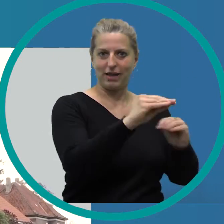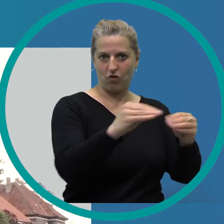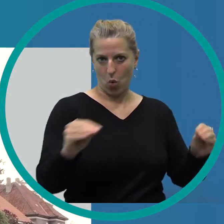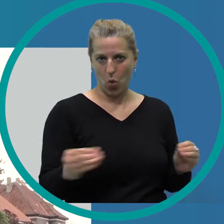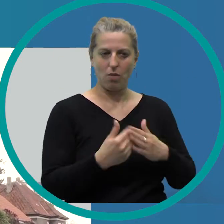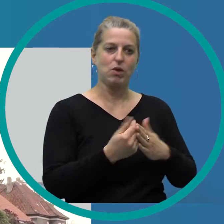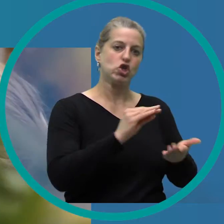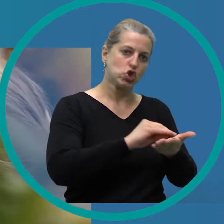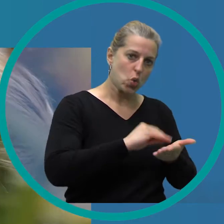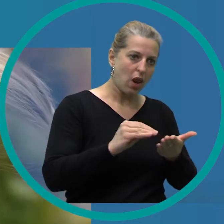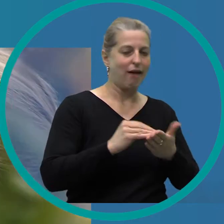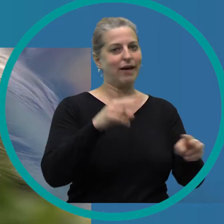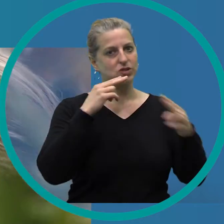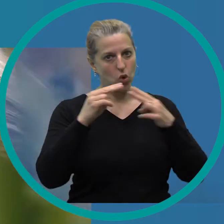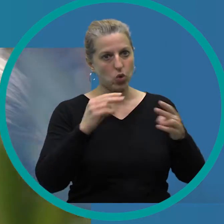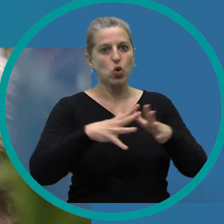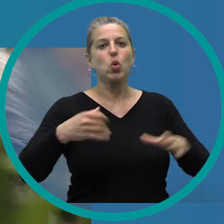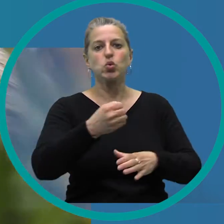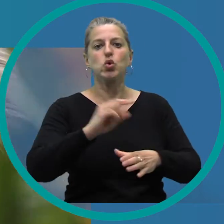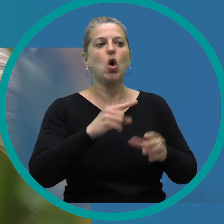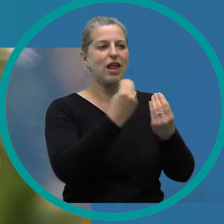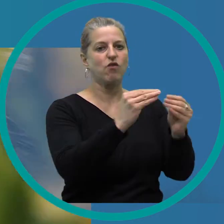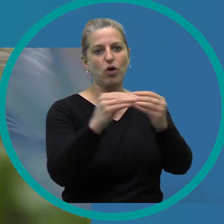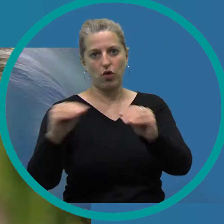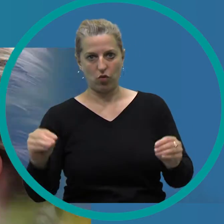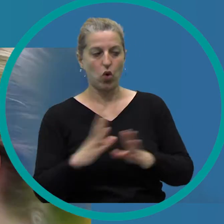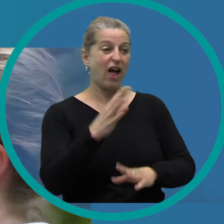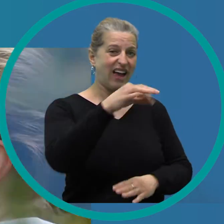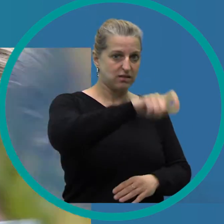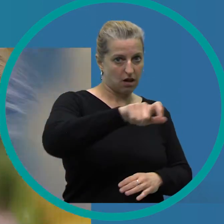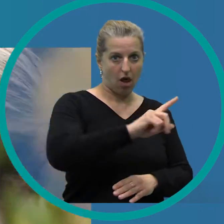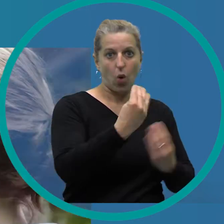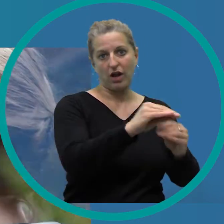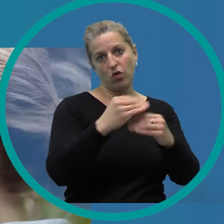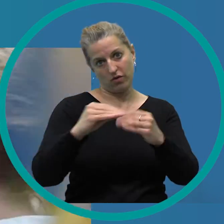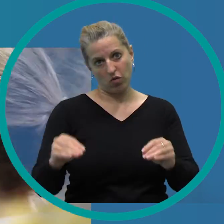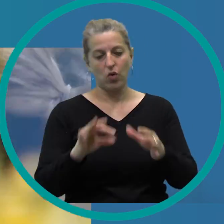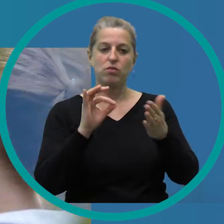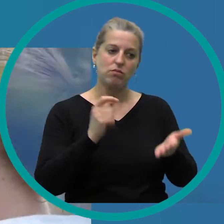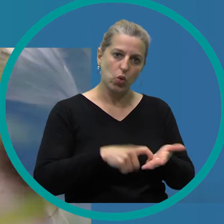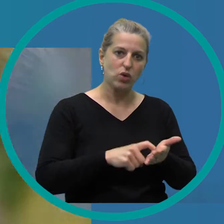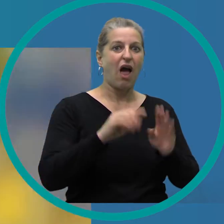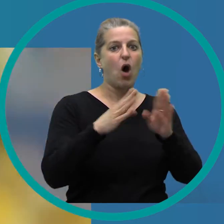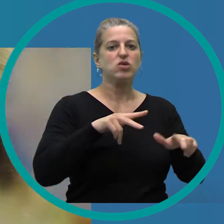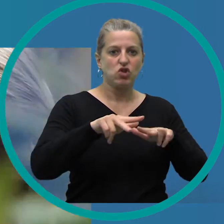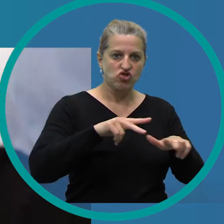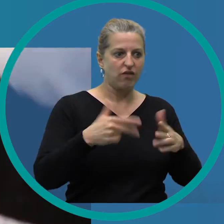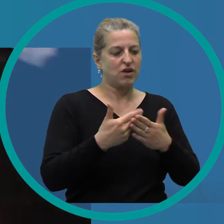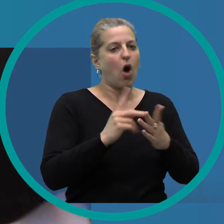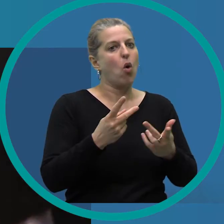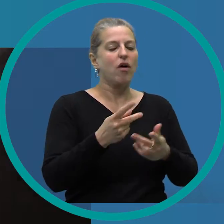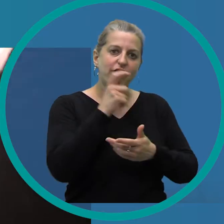über die Schulen, Restaurants und Großküchen transportiert werden. Aber auch jeden Einzelnen erreichen, denn gerade in der Hauswirtschaft ist der